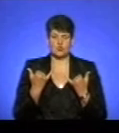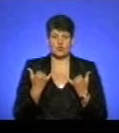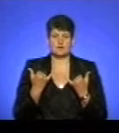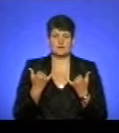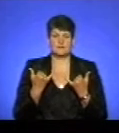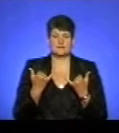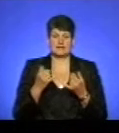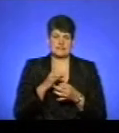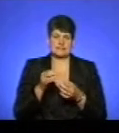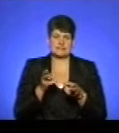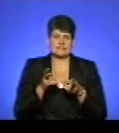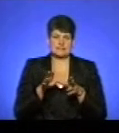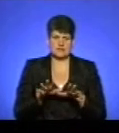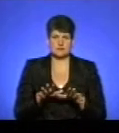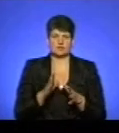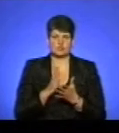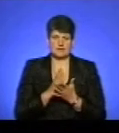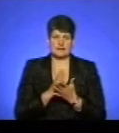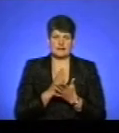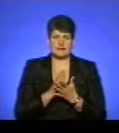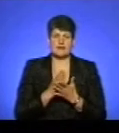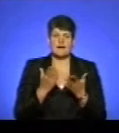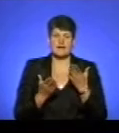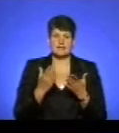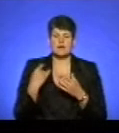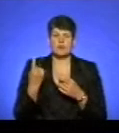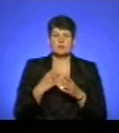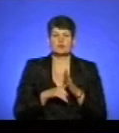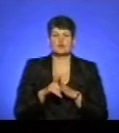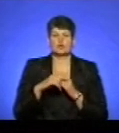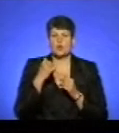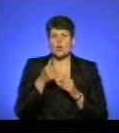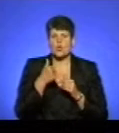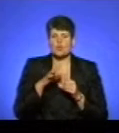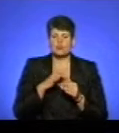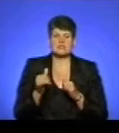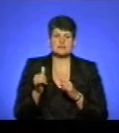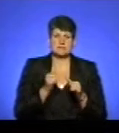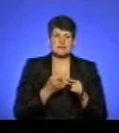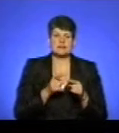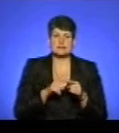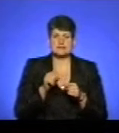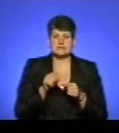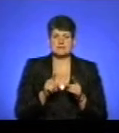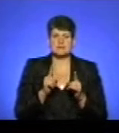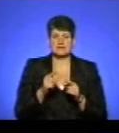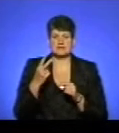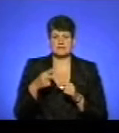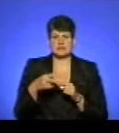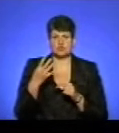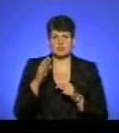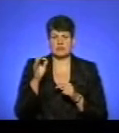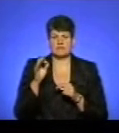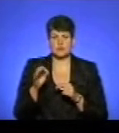залишок вакцини є, проте область на початок року була забезпечена цими препаратами лише на 24